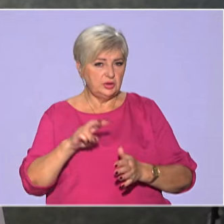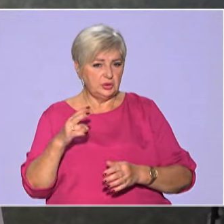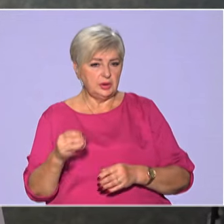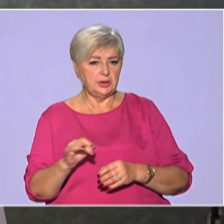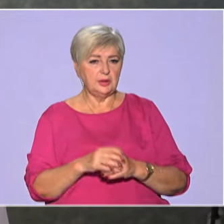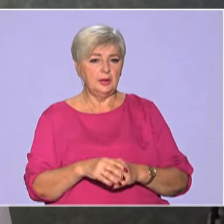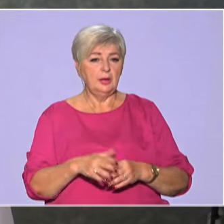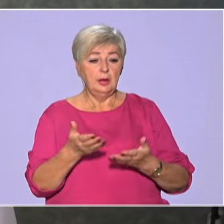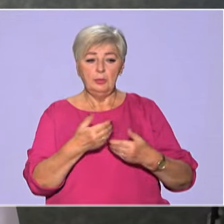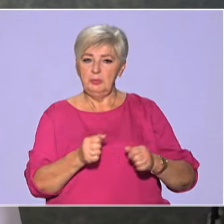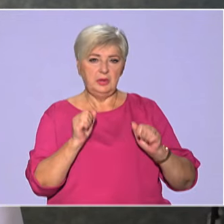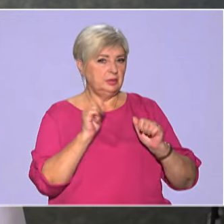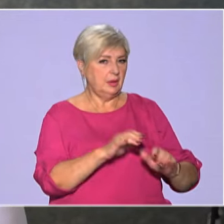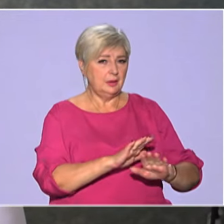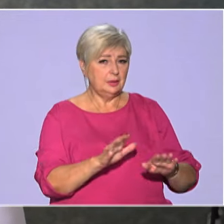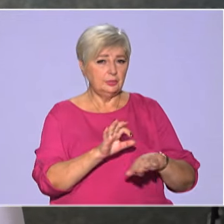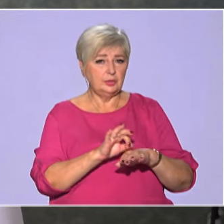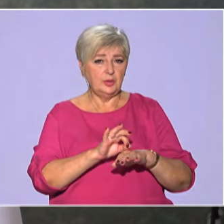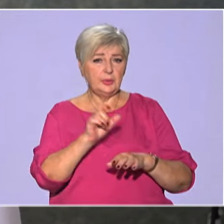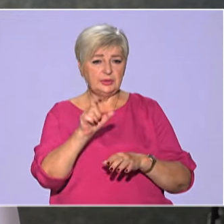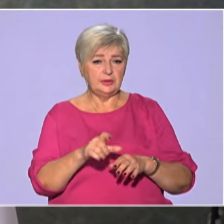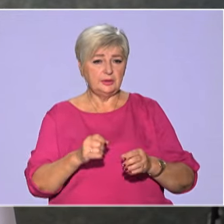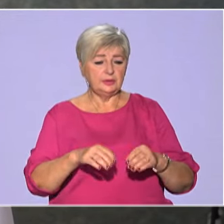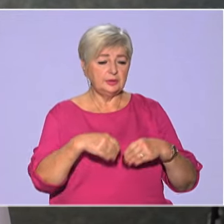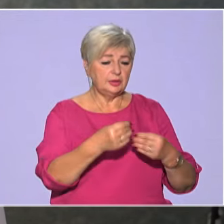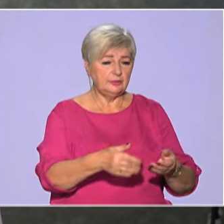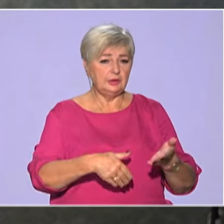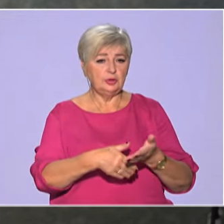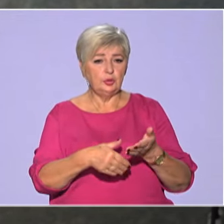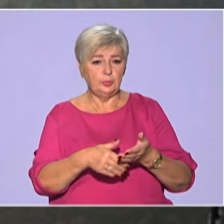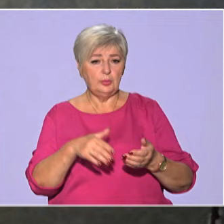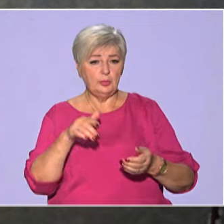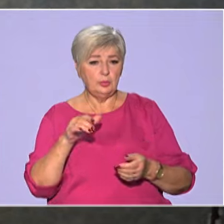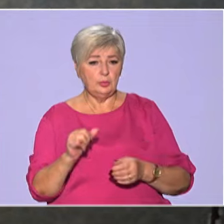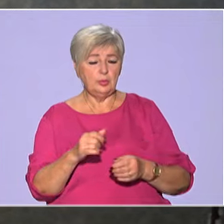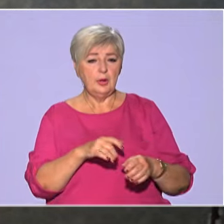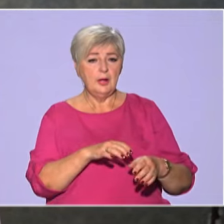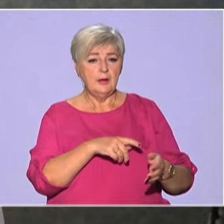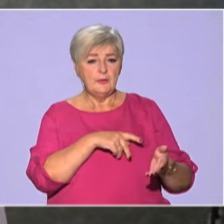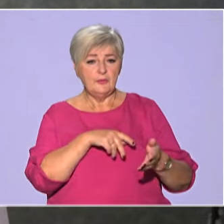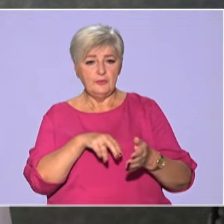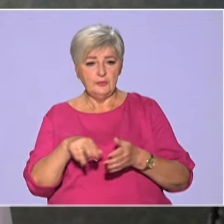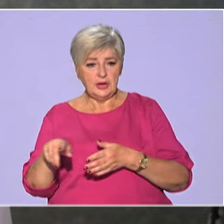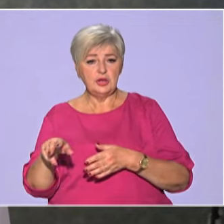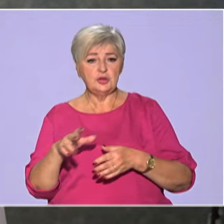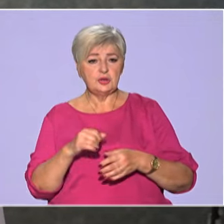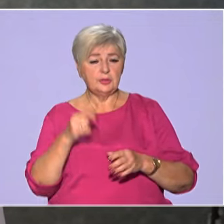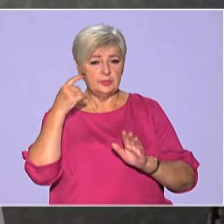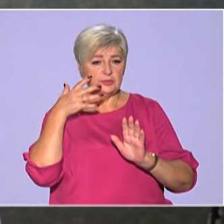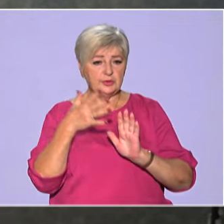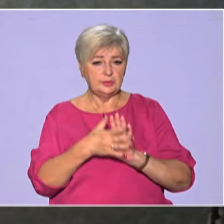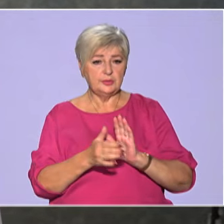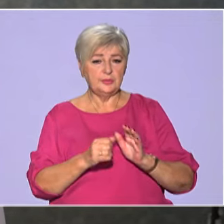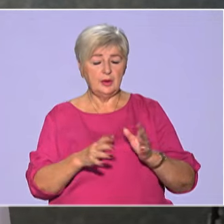Звісно, ми не кинули пацієнта, надали допомогу йому, вийшли і потім вже зрозуміли,